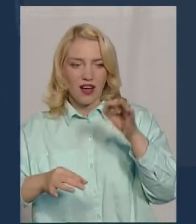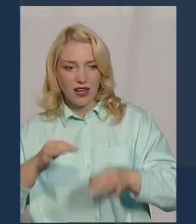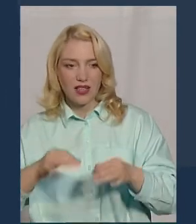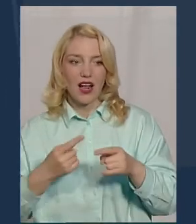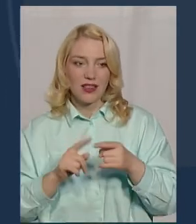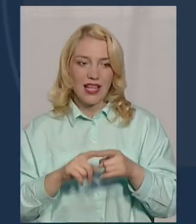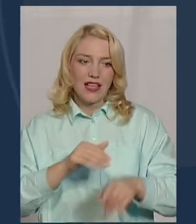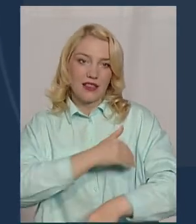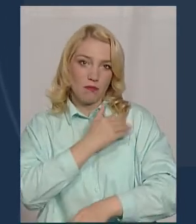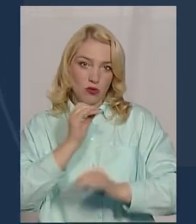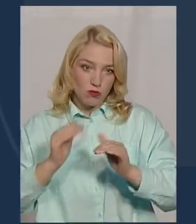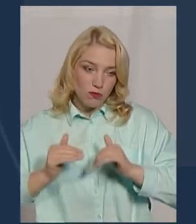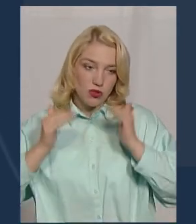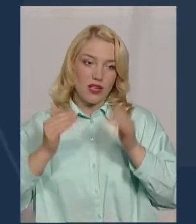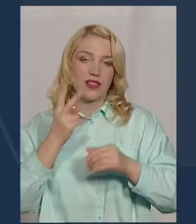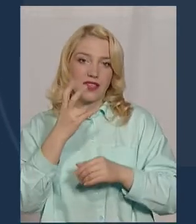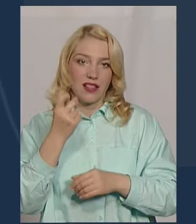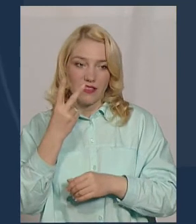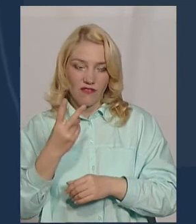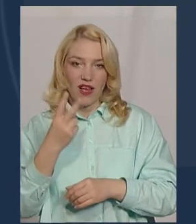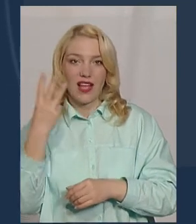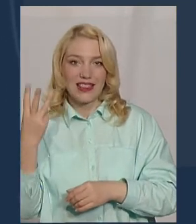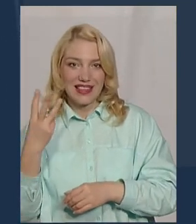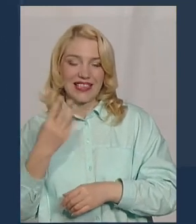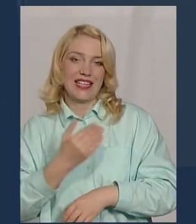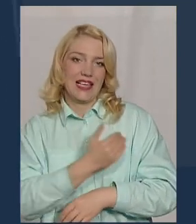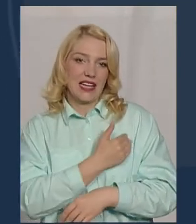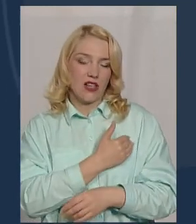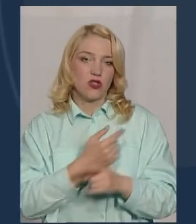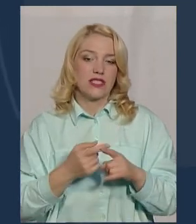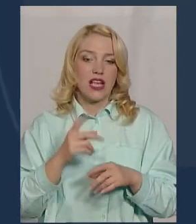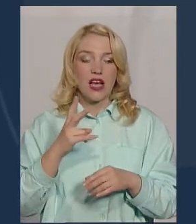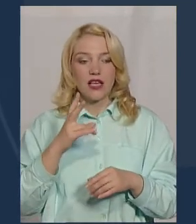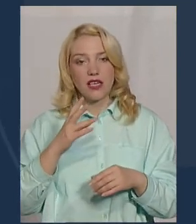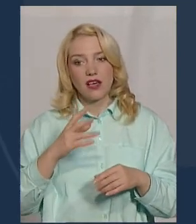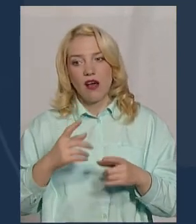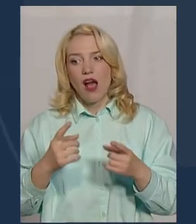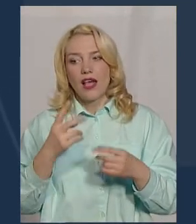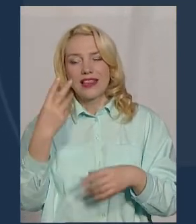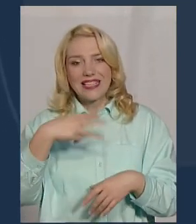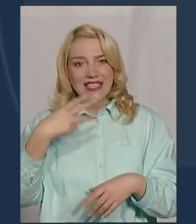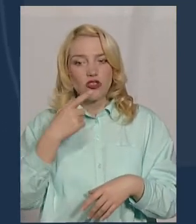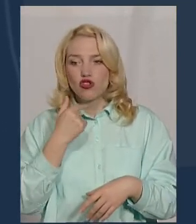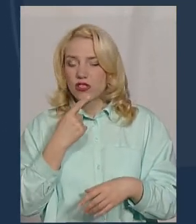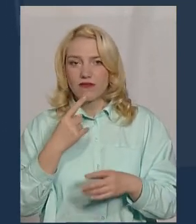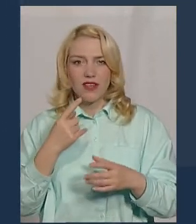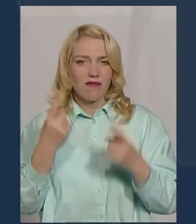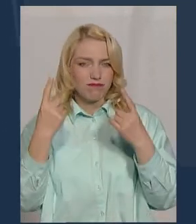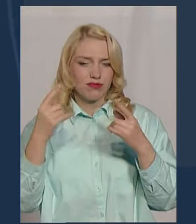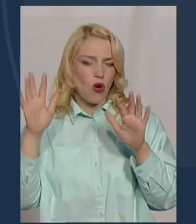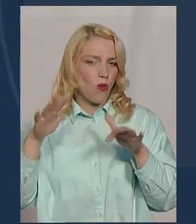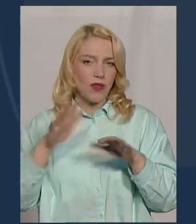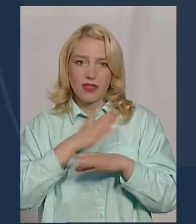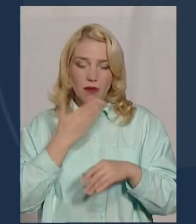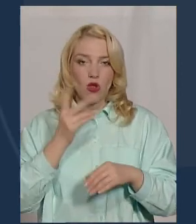І температура повітря підвищується на 2-3 градуси. Знову 30-го червня істотних опадів не прогнозуємо. І теж деякі